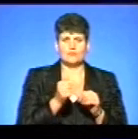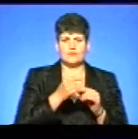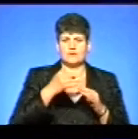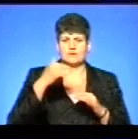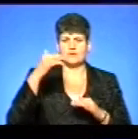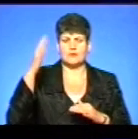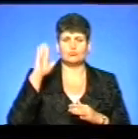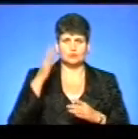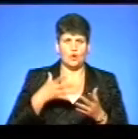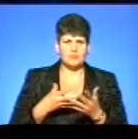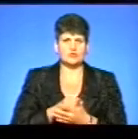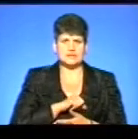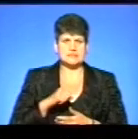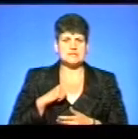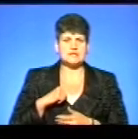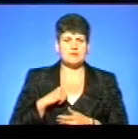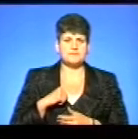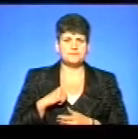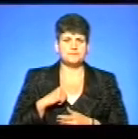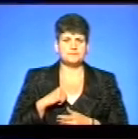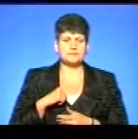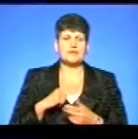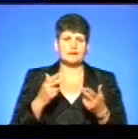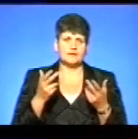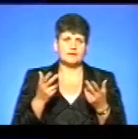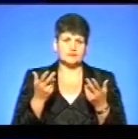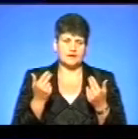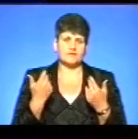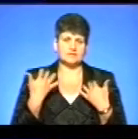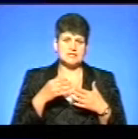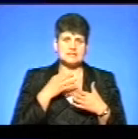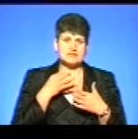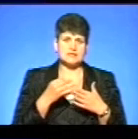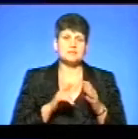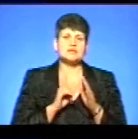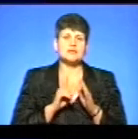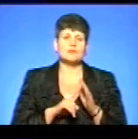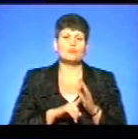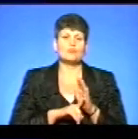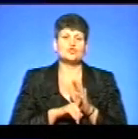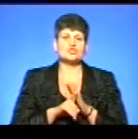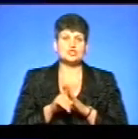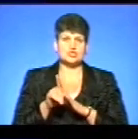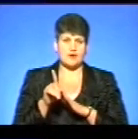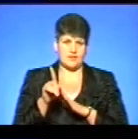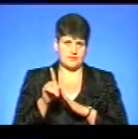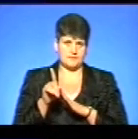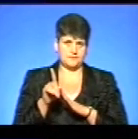буде оплачувати з власної кишені? Ну, так як я вже сказав, дивіться, ми тільки, ну, стартуємо, ми почали якраз